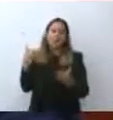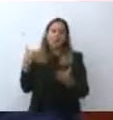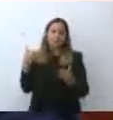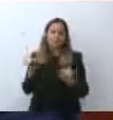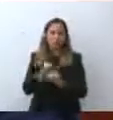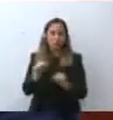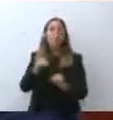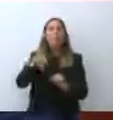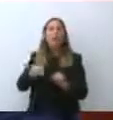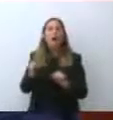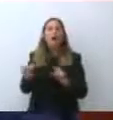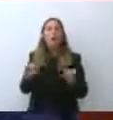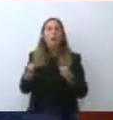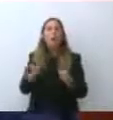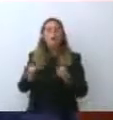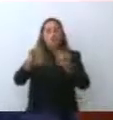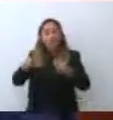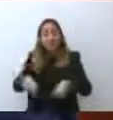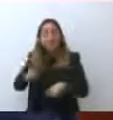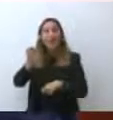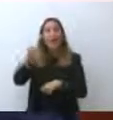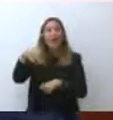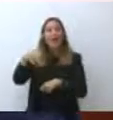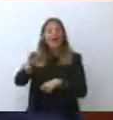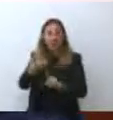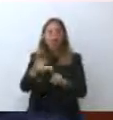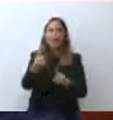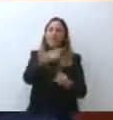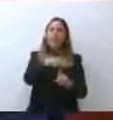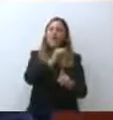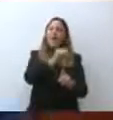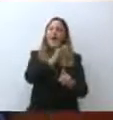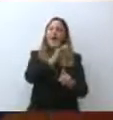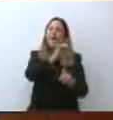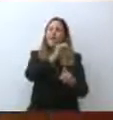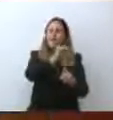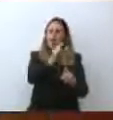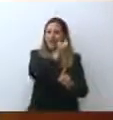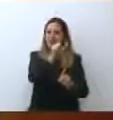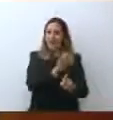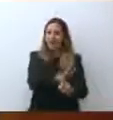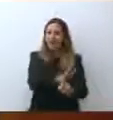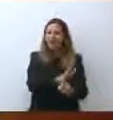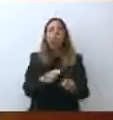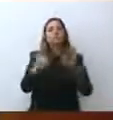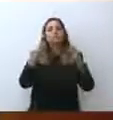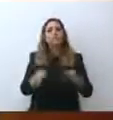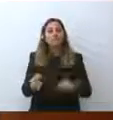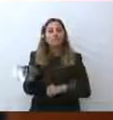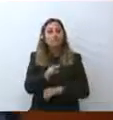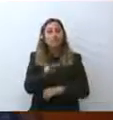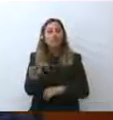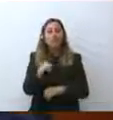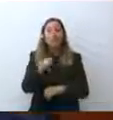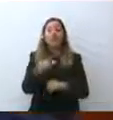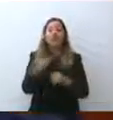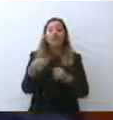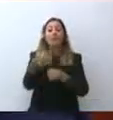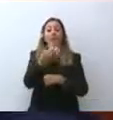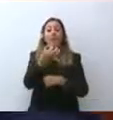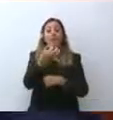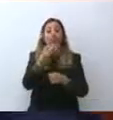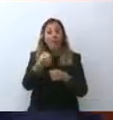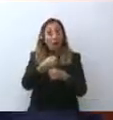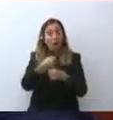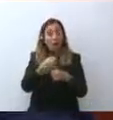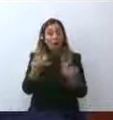l'Agenzia del Farmaco Europeo, l'AIFA, l'Agenzia del Farmaco Italiano, avranno stabilito che è un farmaco to cure, come hanno fatto gli americani, pensate